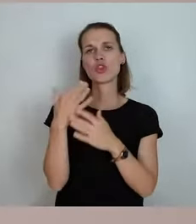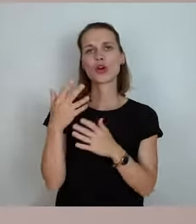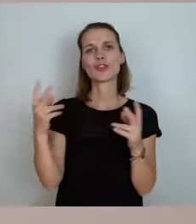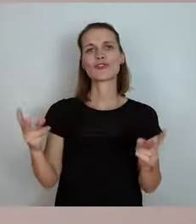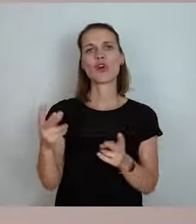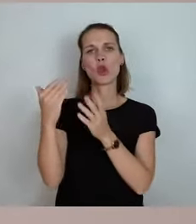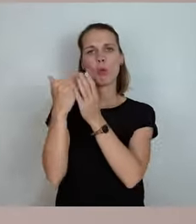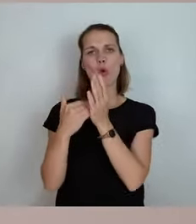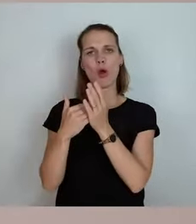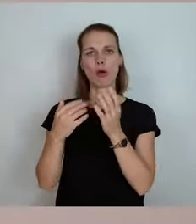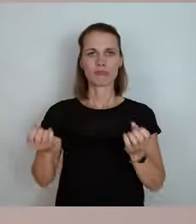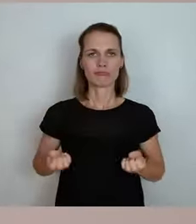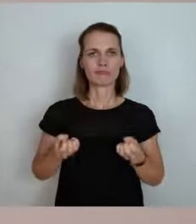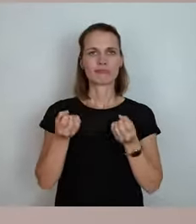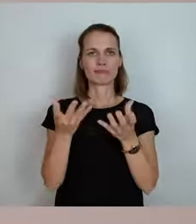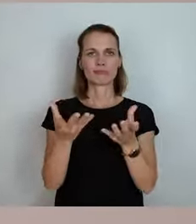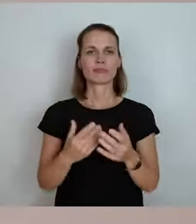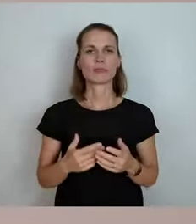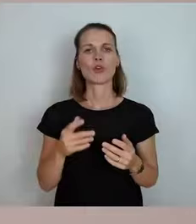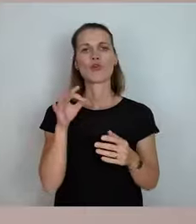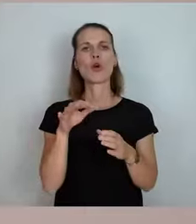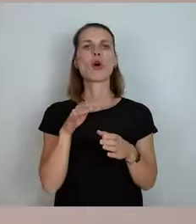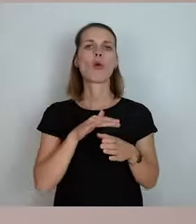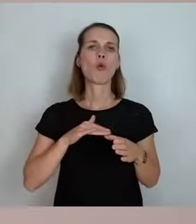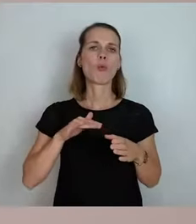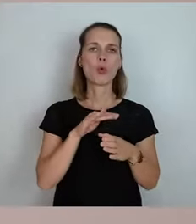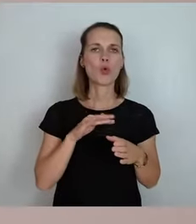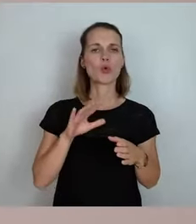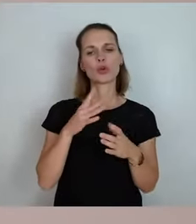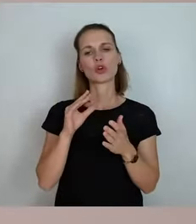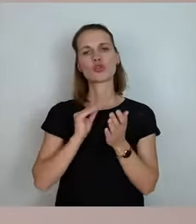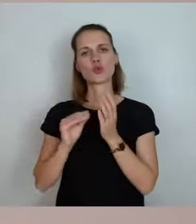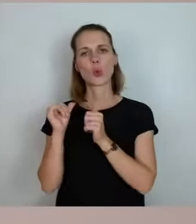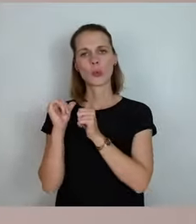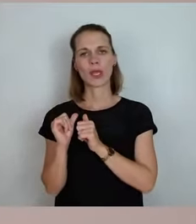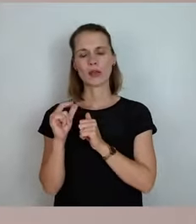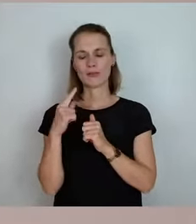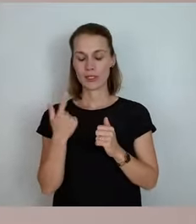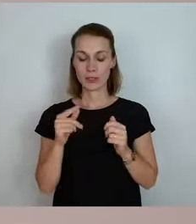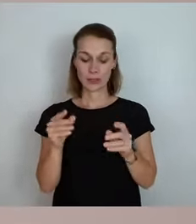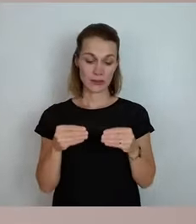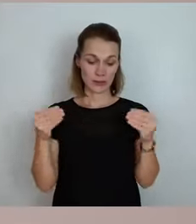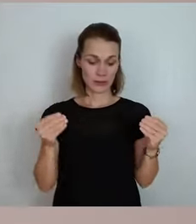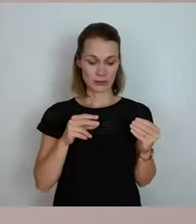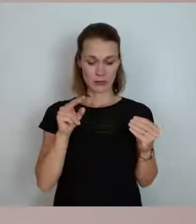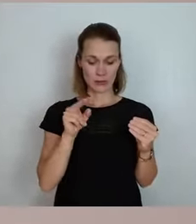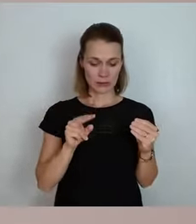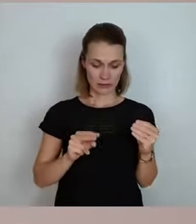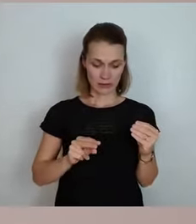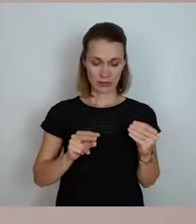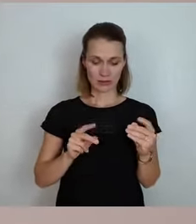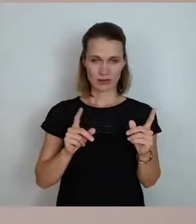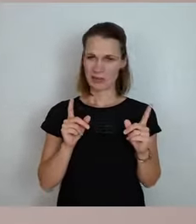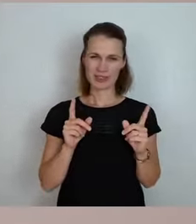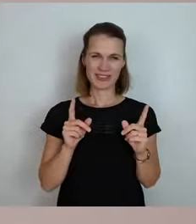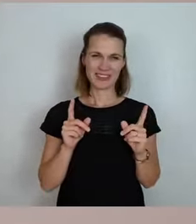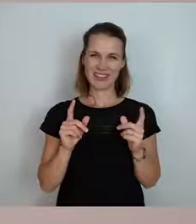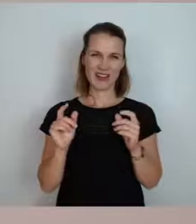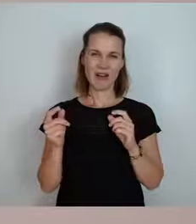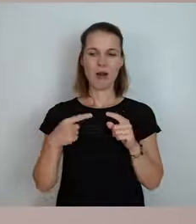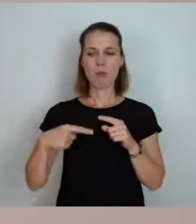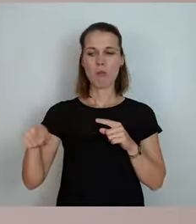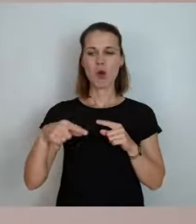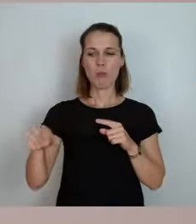Kommunen oder Schulträger. Und wir haben uns intensiv mit der Sache beschäftigt. Da geht es aber nicht um mobile Geräte, also keine Pseudo